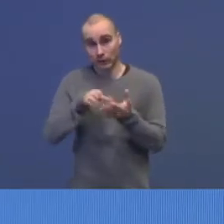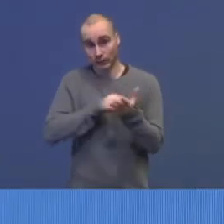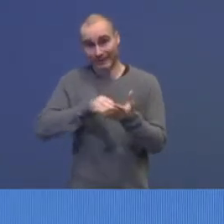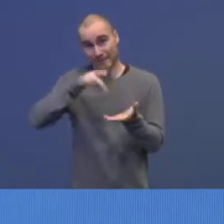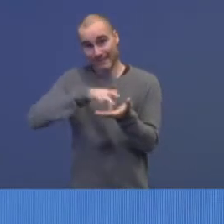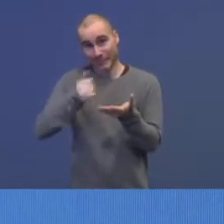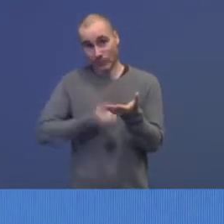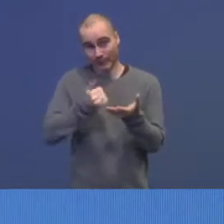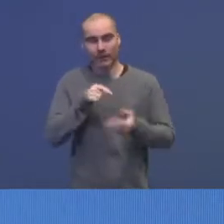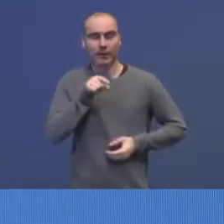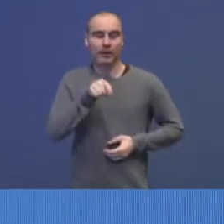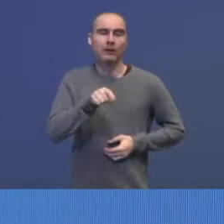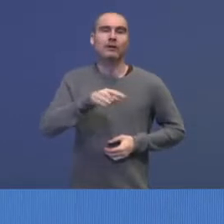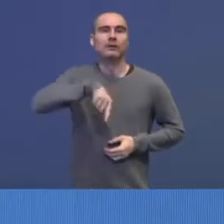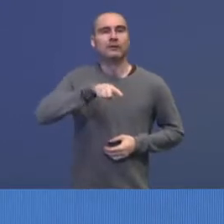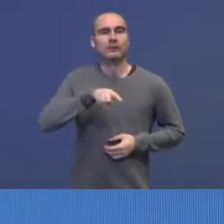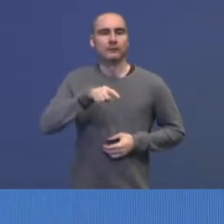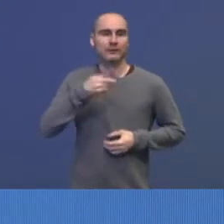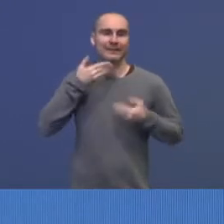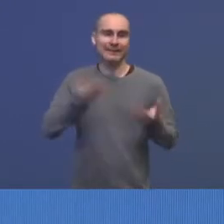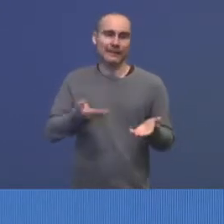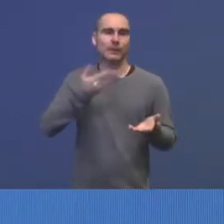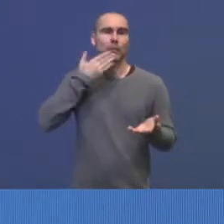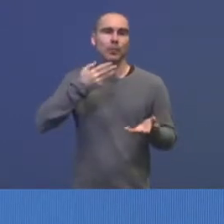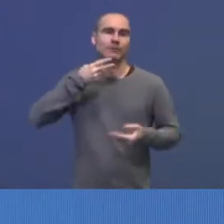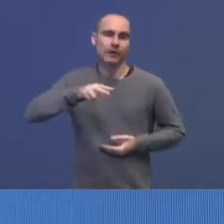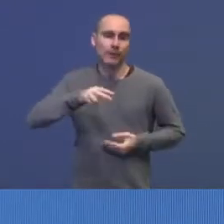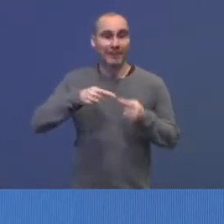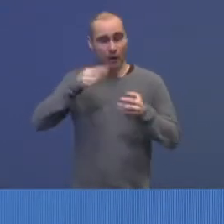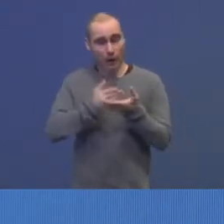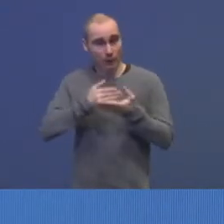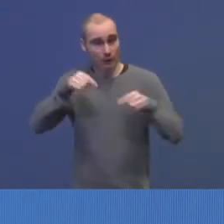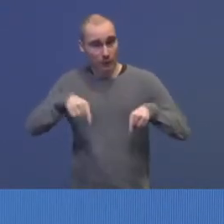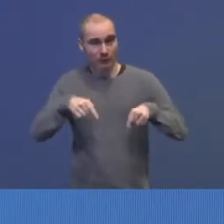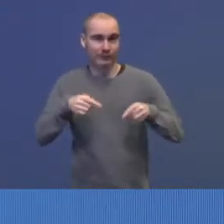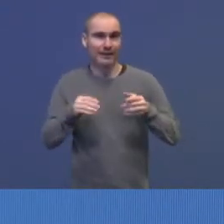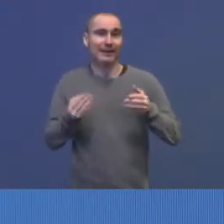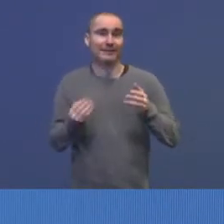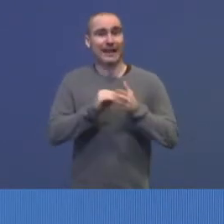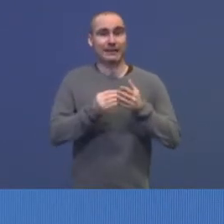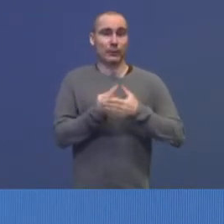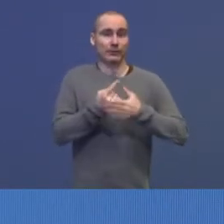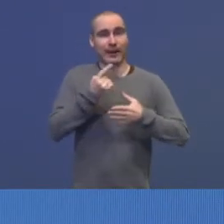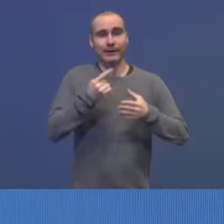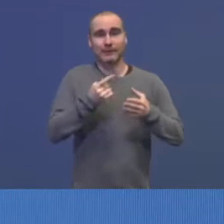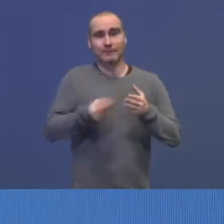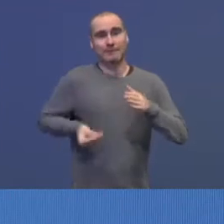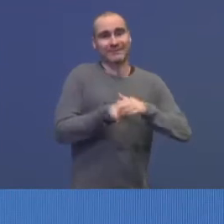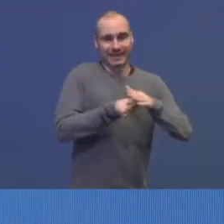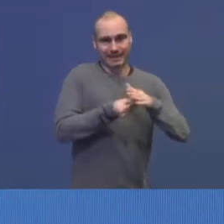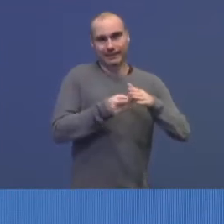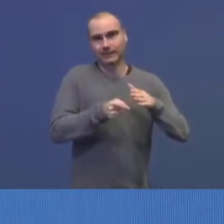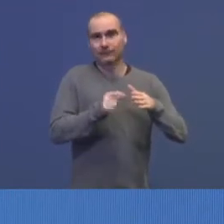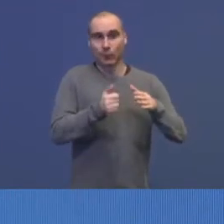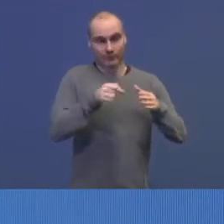året. Og da skal vi gi gode svar på det. Men det vi gjør nå er en ekstraordinær bevilgning, som gjør det mulig å sette i gang de